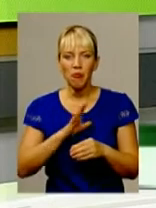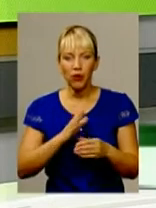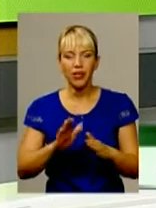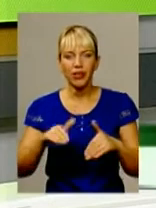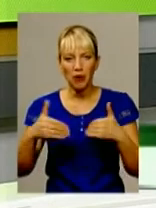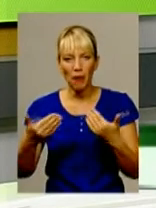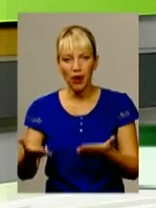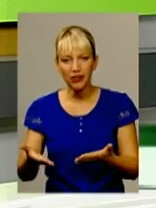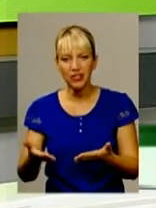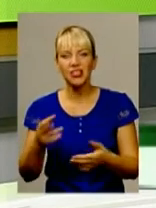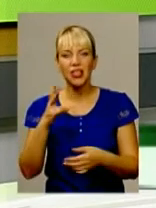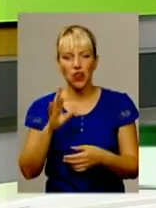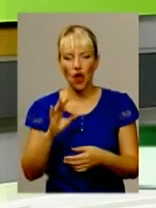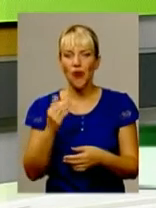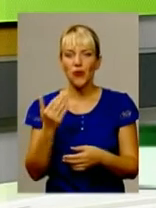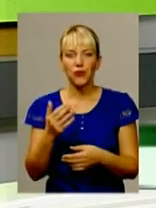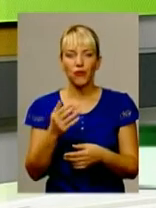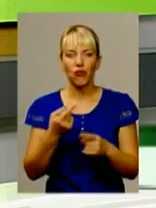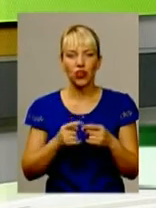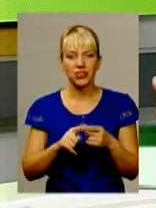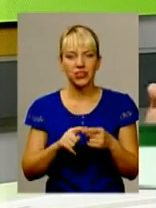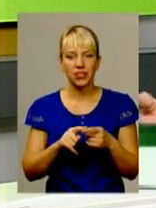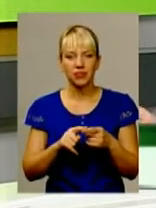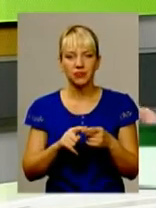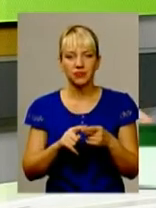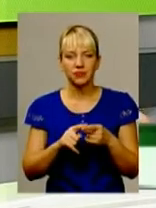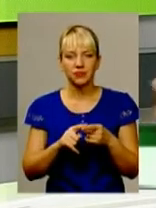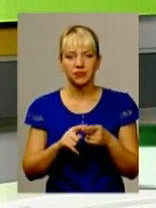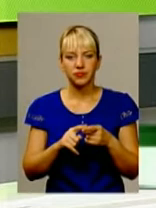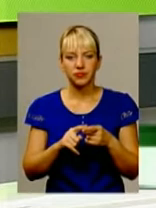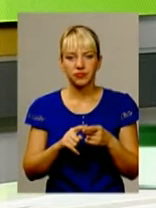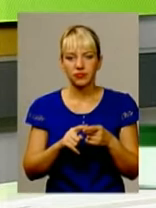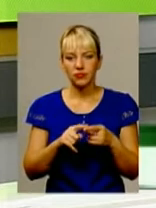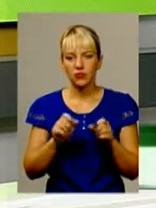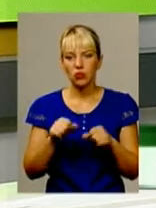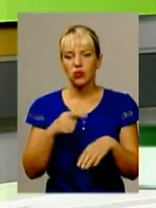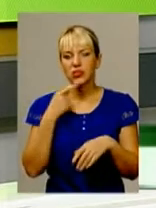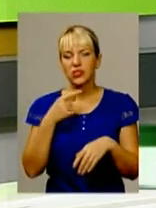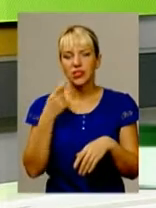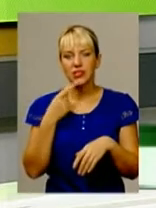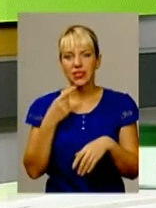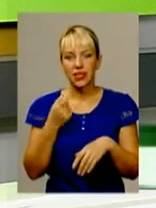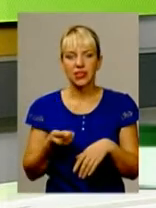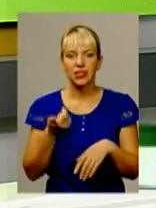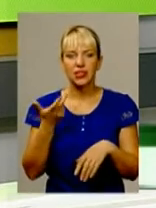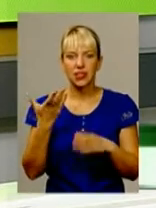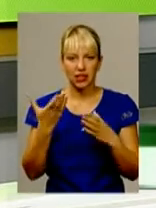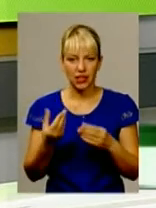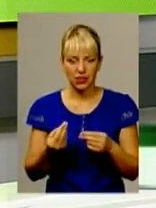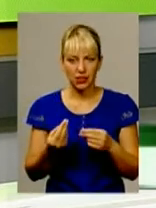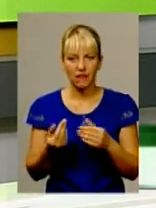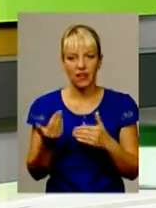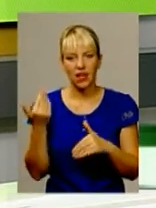такі пропозиції, але, знову таки, вони не дійшли вже нам, можна сказати, от буквально кілька днів назад оцей процес так